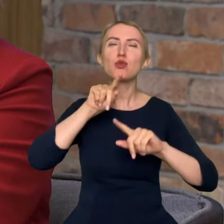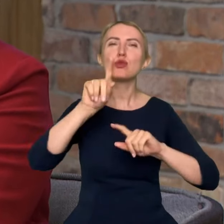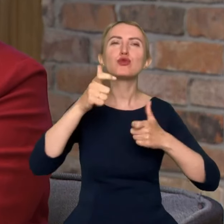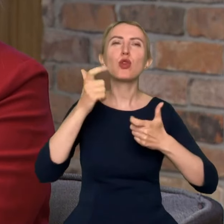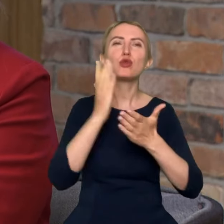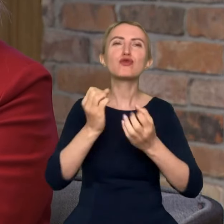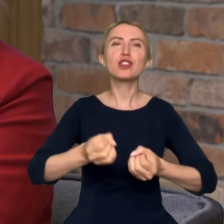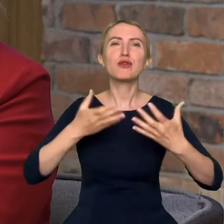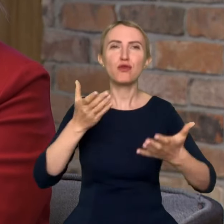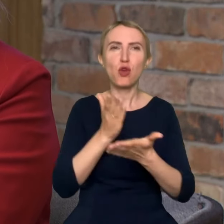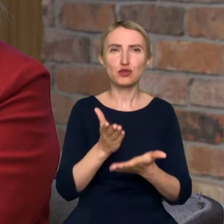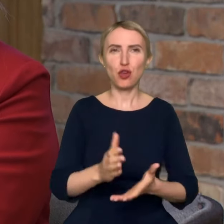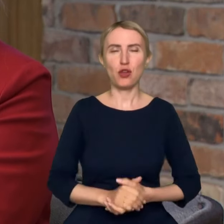przez